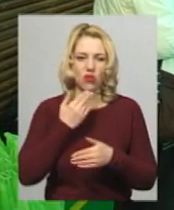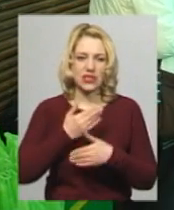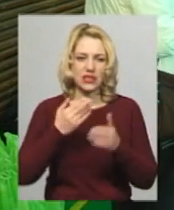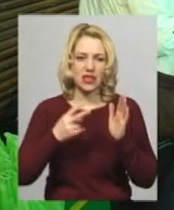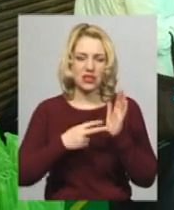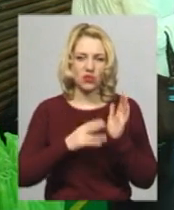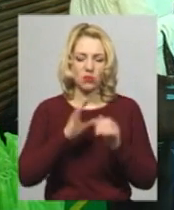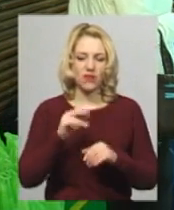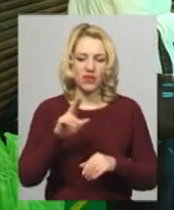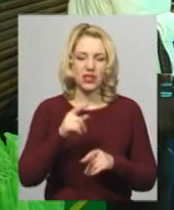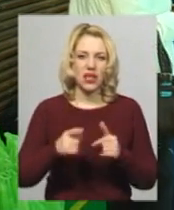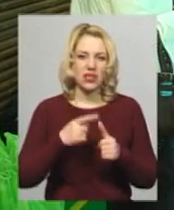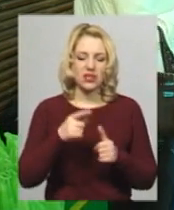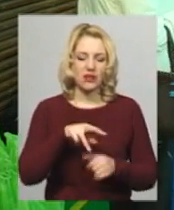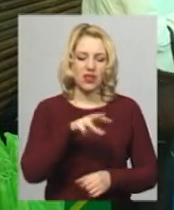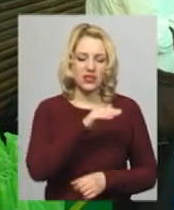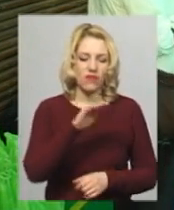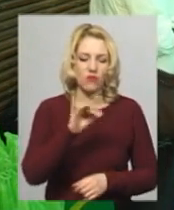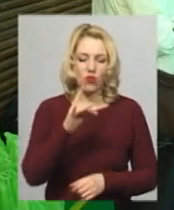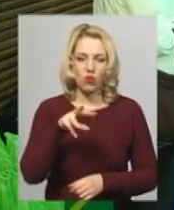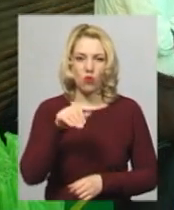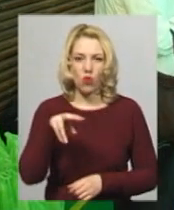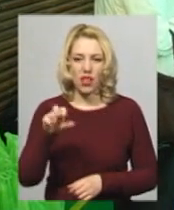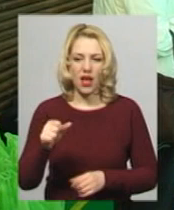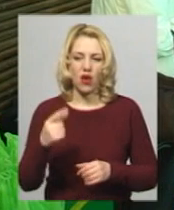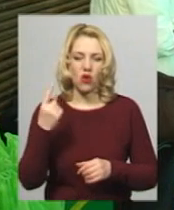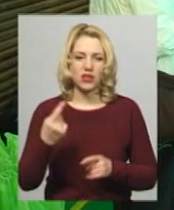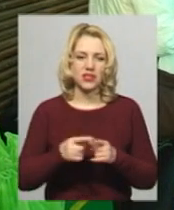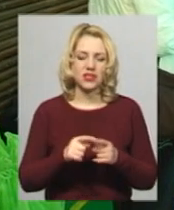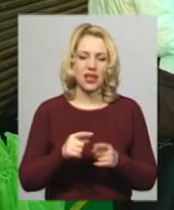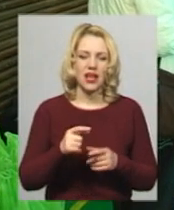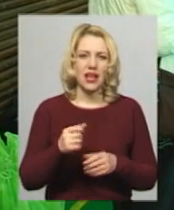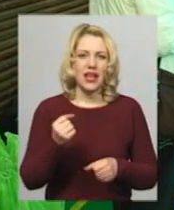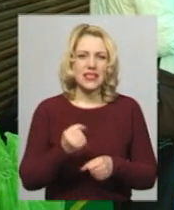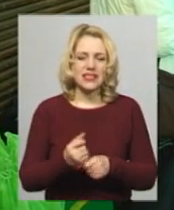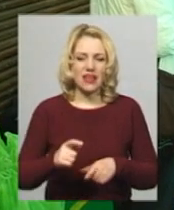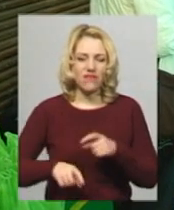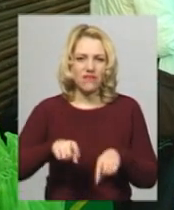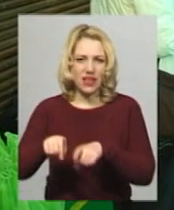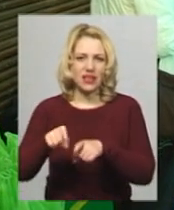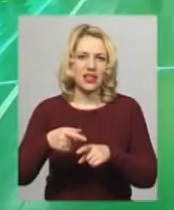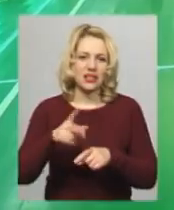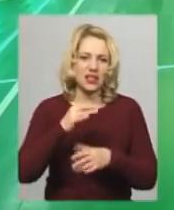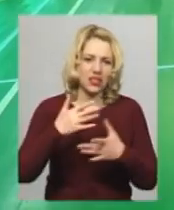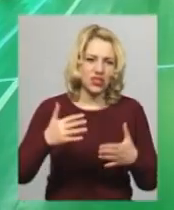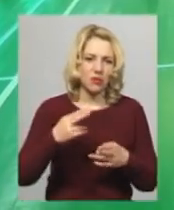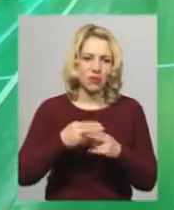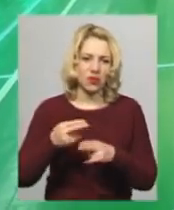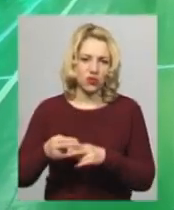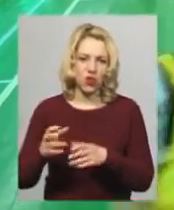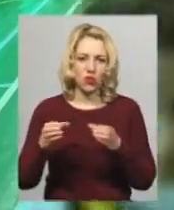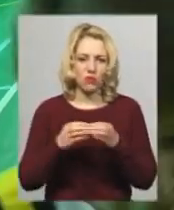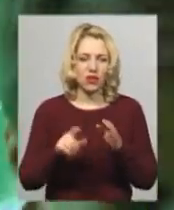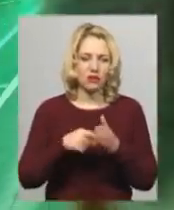формула-1. дуже цікава естафета з різними перешкодами, їхнім подоланням і координаційними вправами. Команду міста